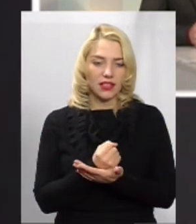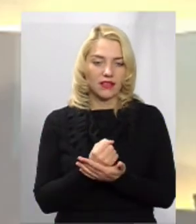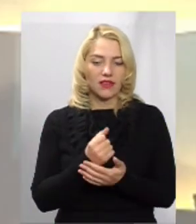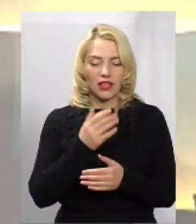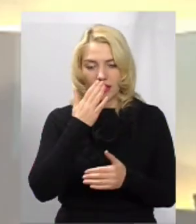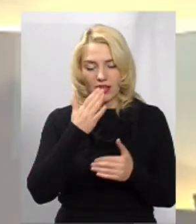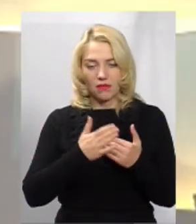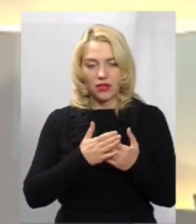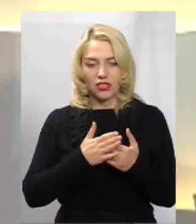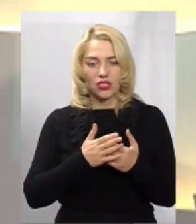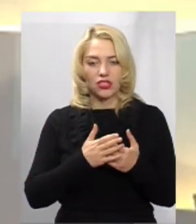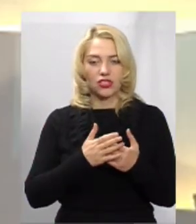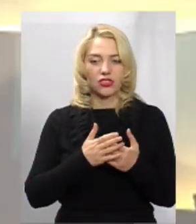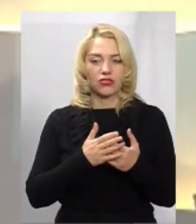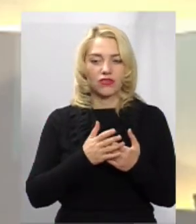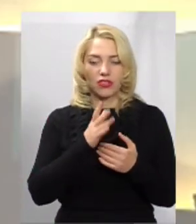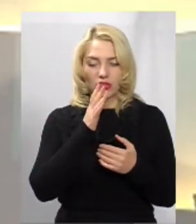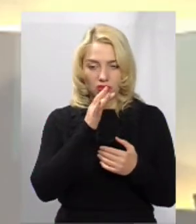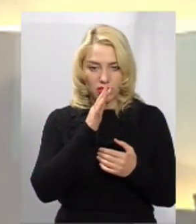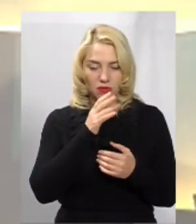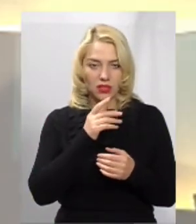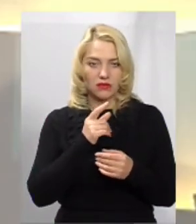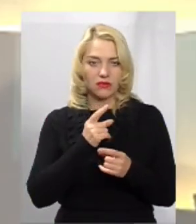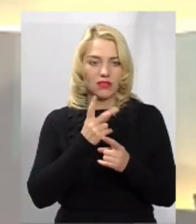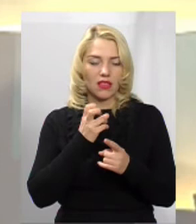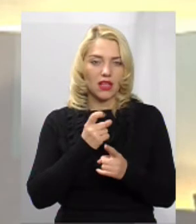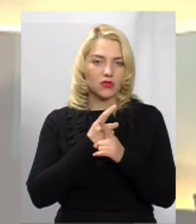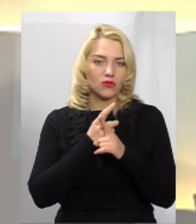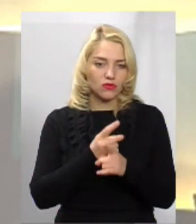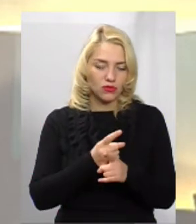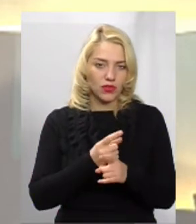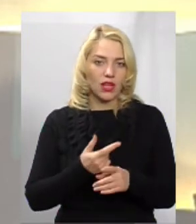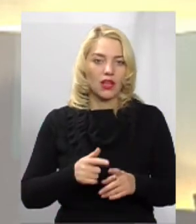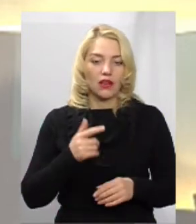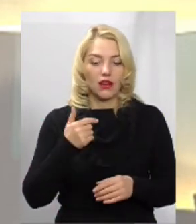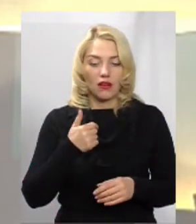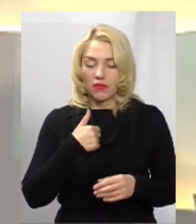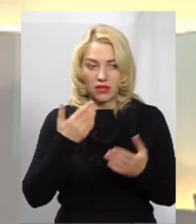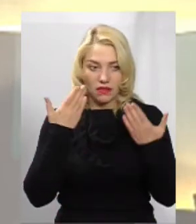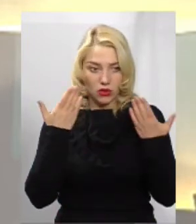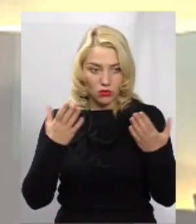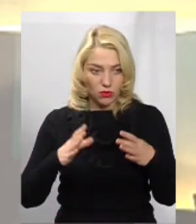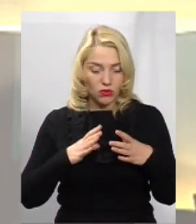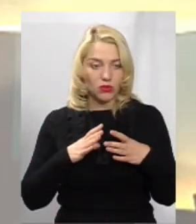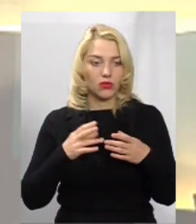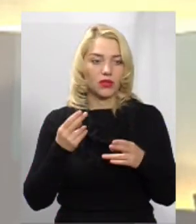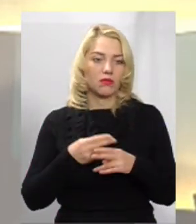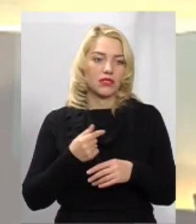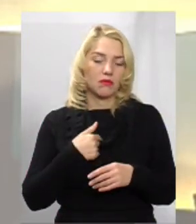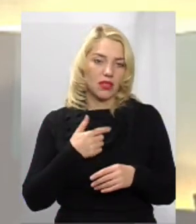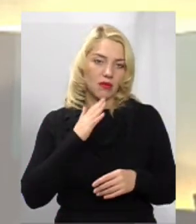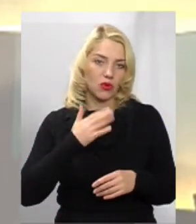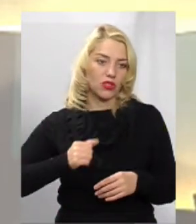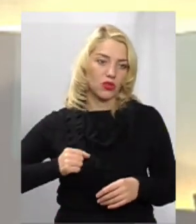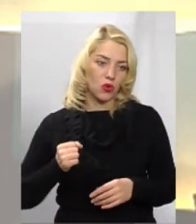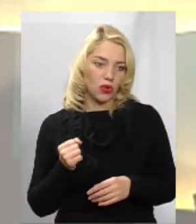зустріч. Адресу записав. Дійсно мене не було, мені про це невідомо, але і без мене, я думаю, що мої